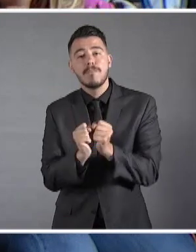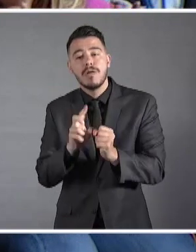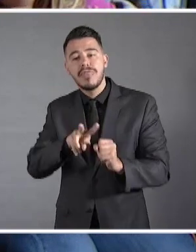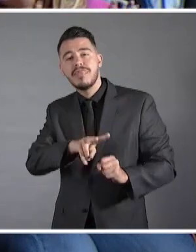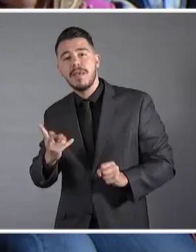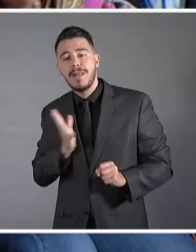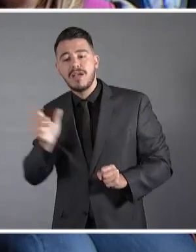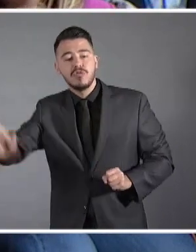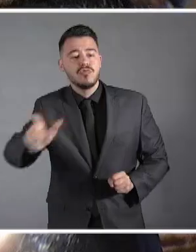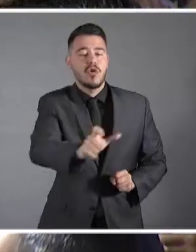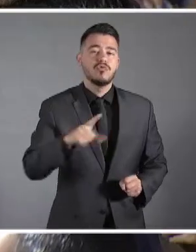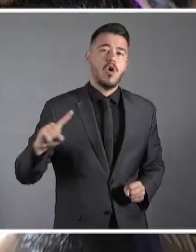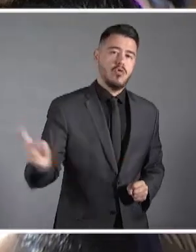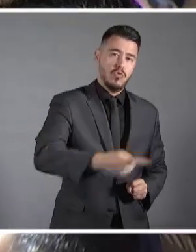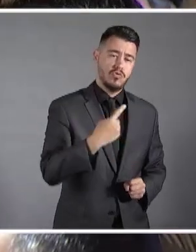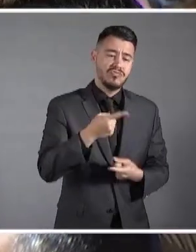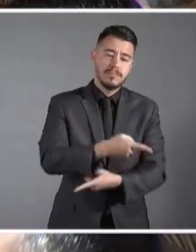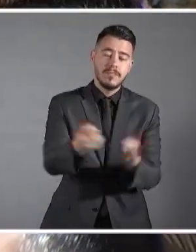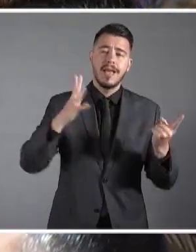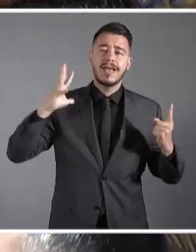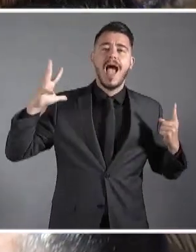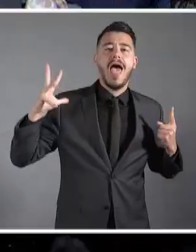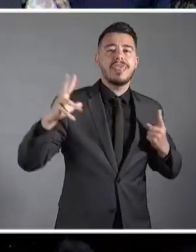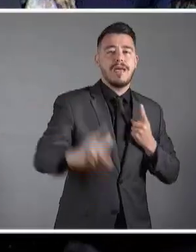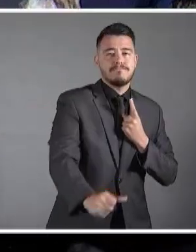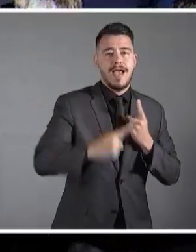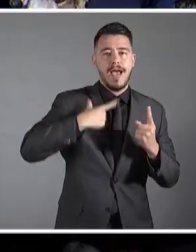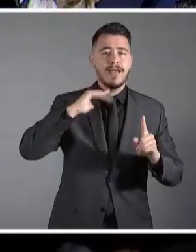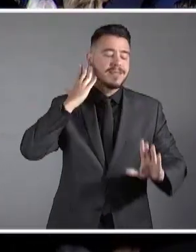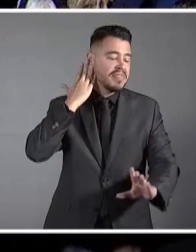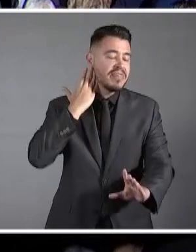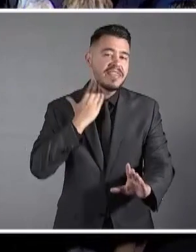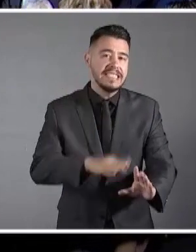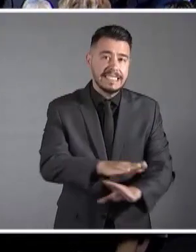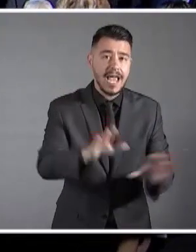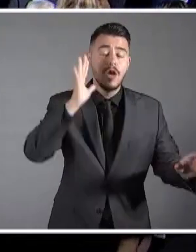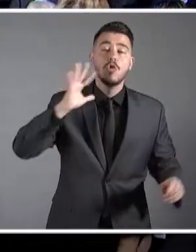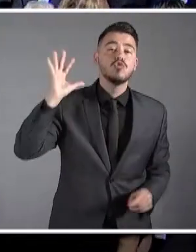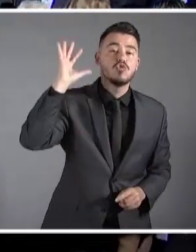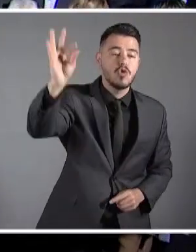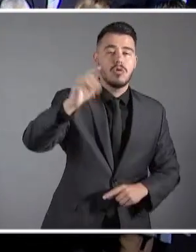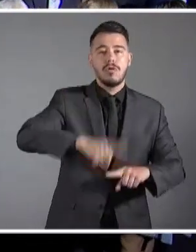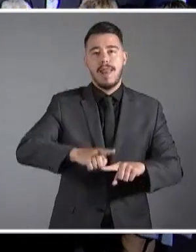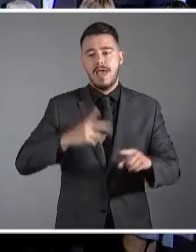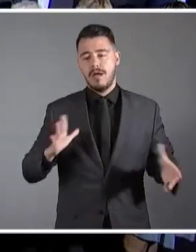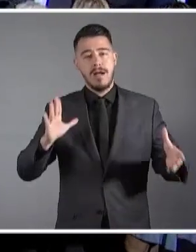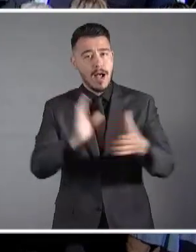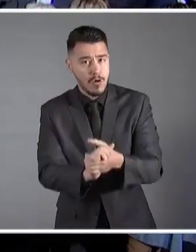τον καθημερινό δύσκολο αγώνα για μια Ελλάδα με τους Έλληνες ενωμένους, μια Ελλάδα υπερήφανη,